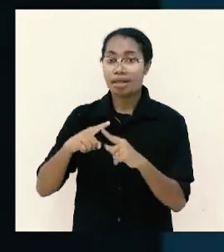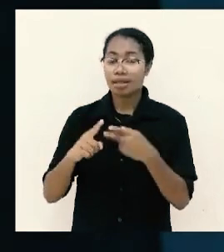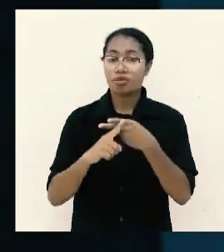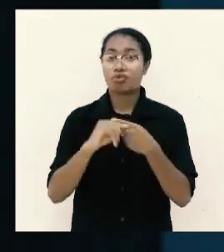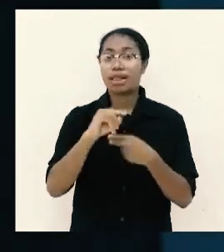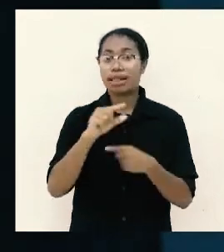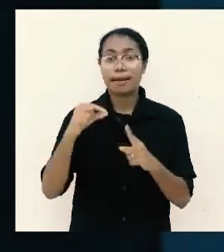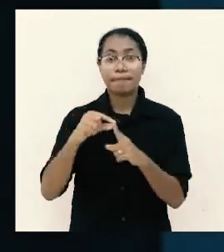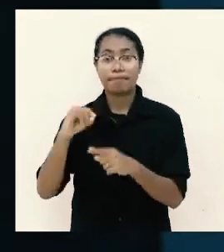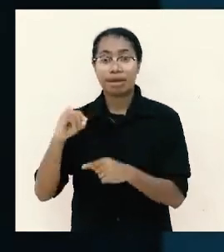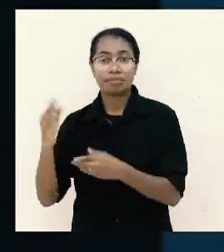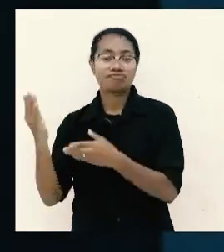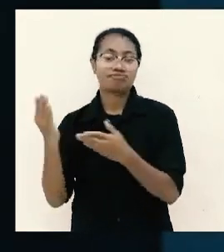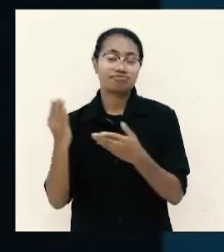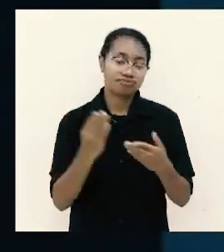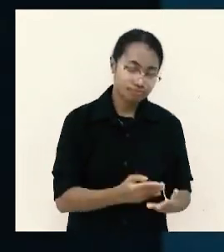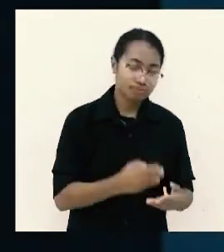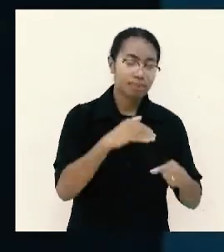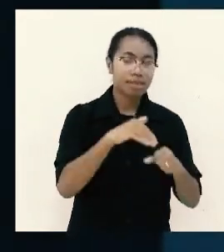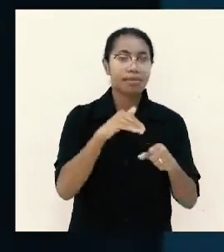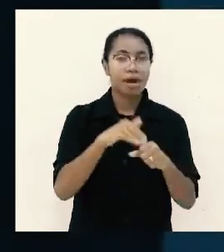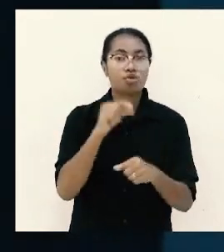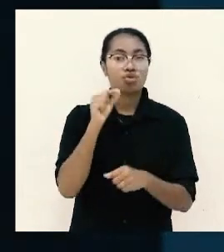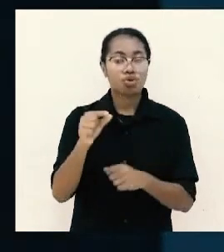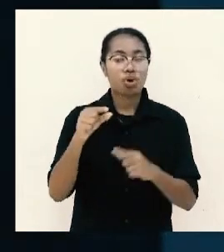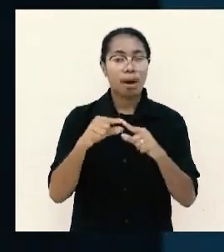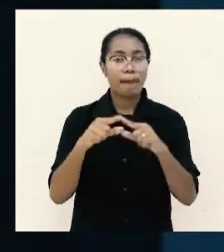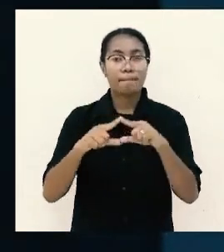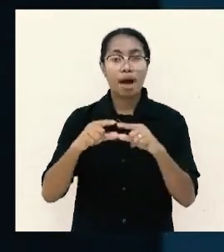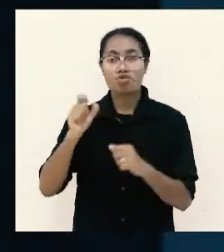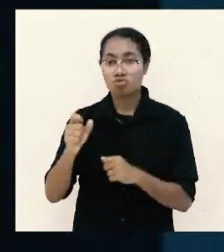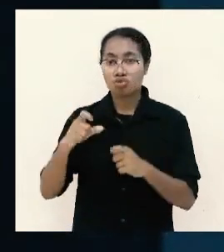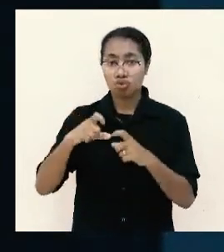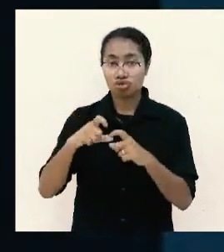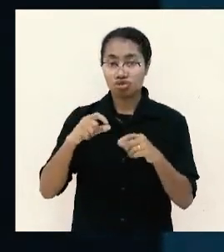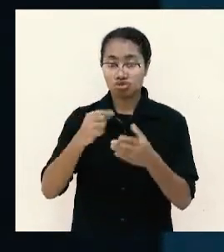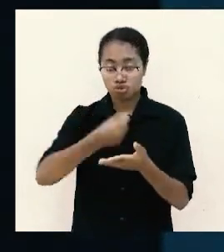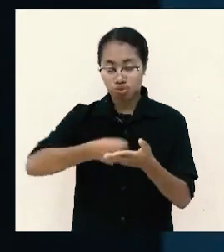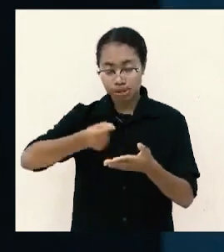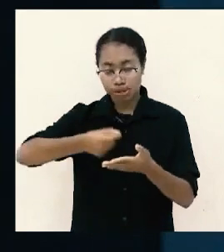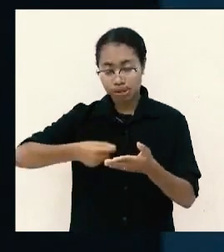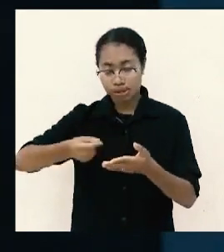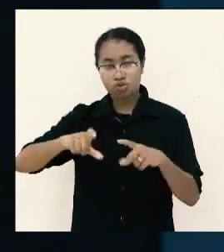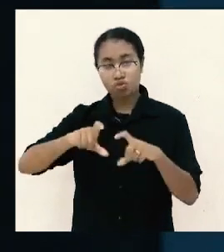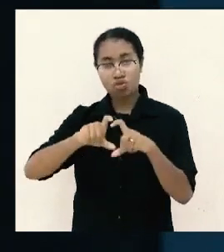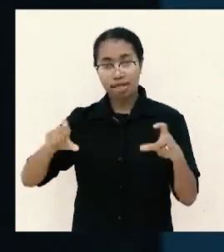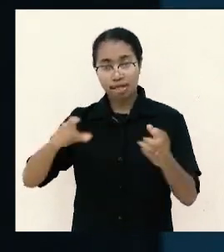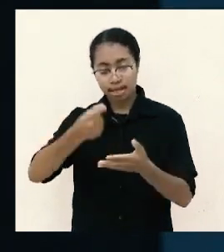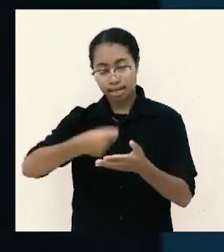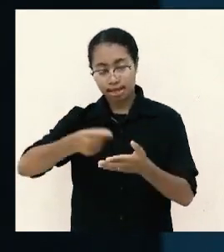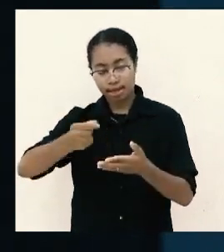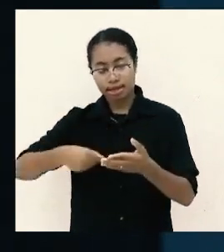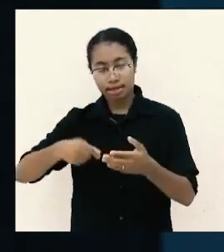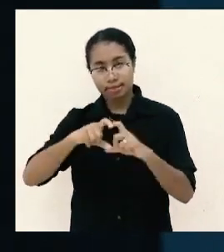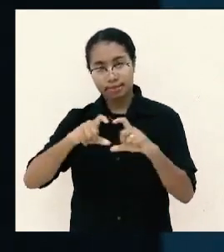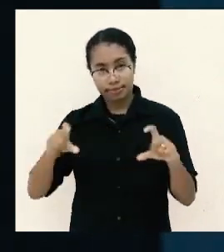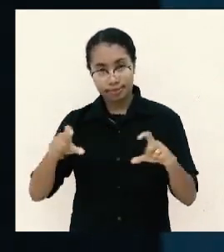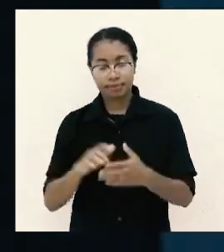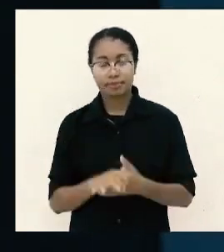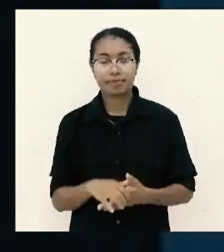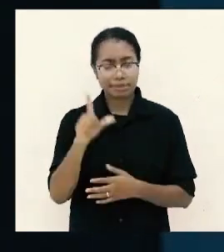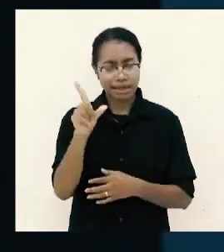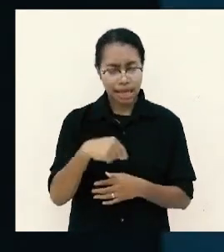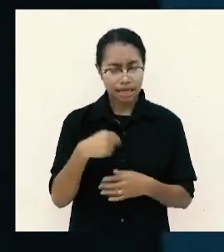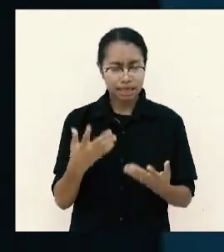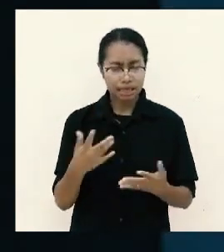bagi Paulus pada waktu Paulus menulis surat yang berkenaan dengan persembahan ini menarik sesuatu